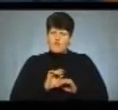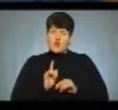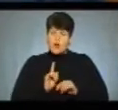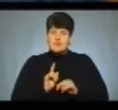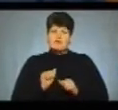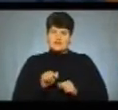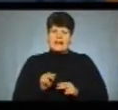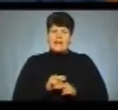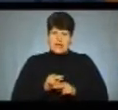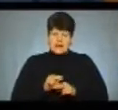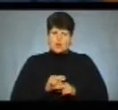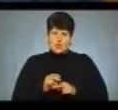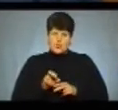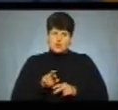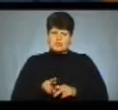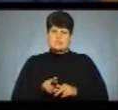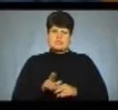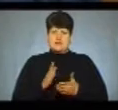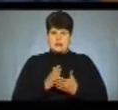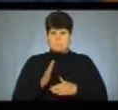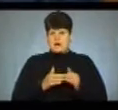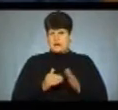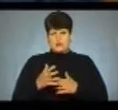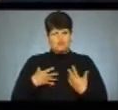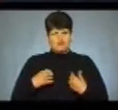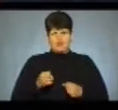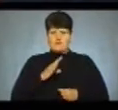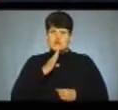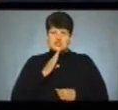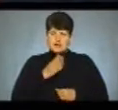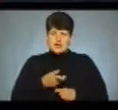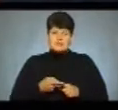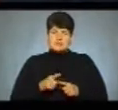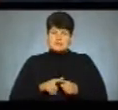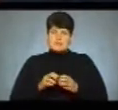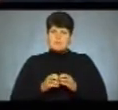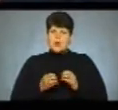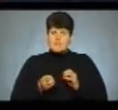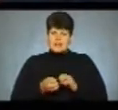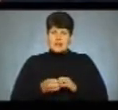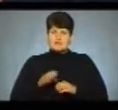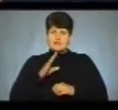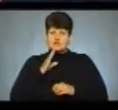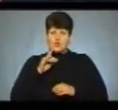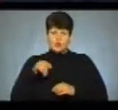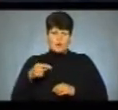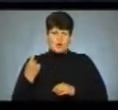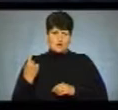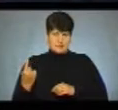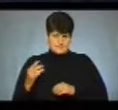вони лікуються і рахуються практично здоровими жінками. Це проблема зараз у жінок номер один.